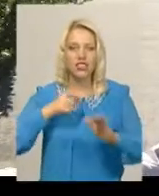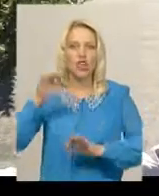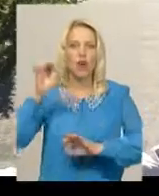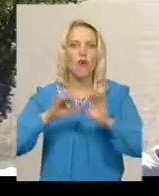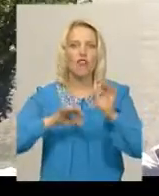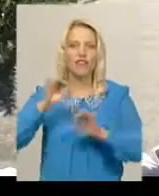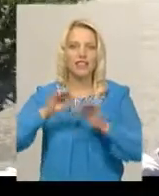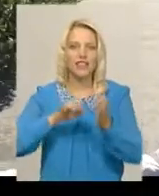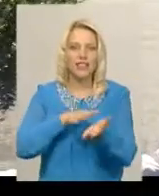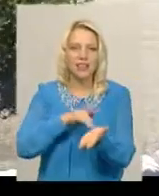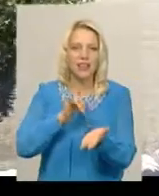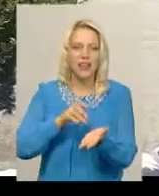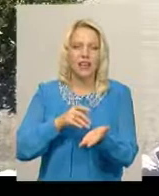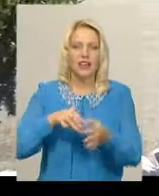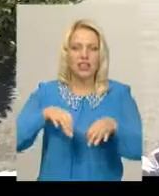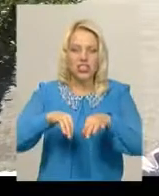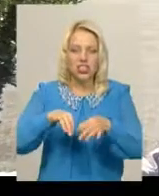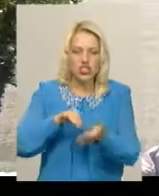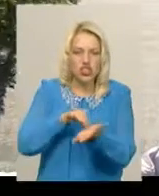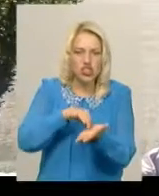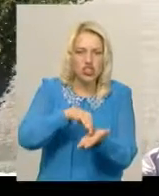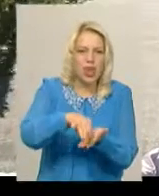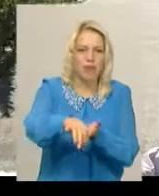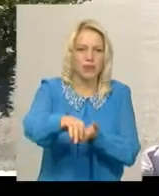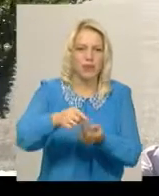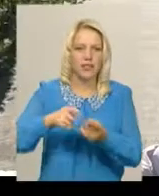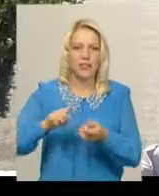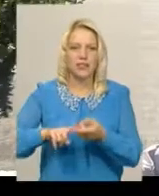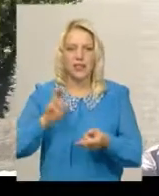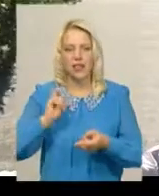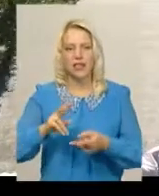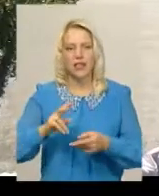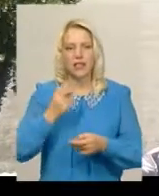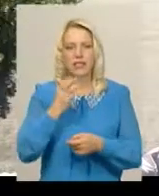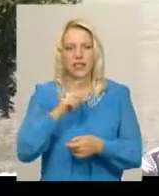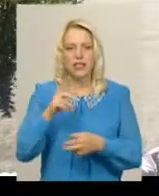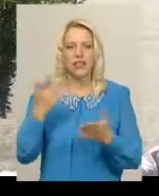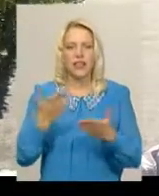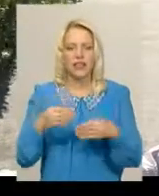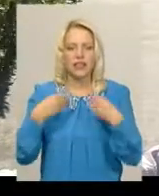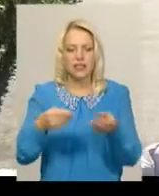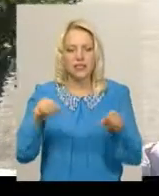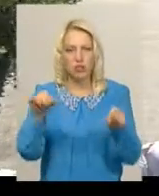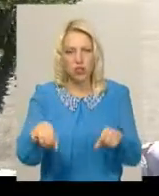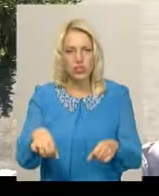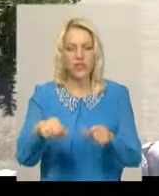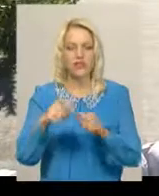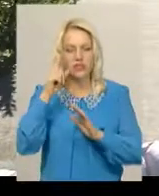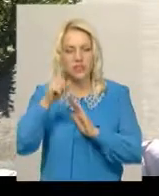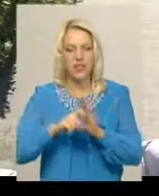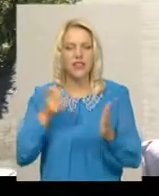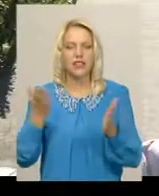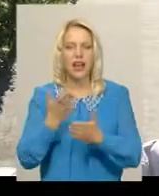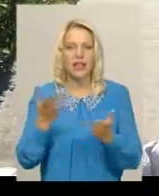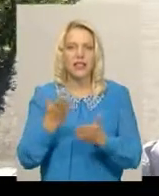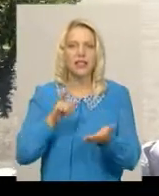такий називається в аеросвіті, це коефіцієнт ПЦН, який дасть можливість визначати, який клас